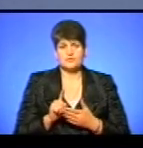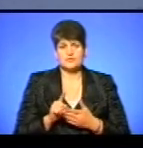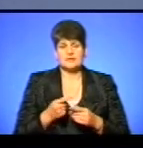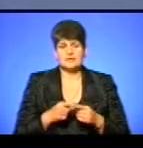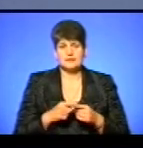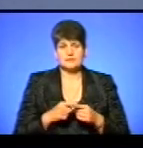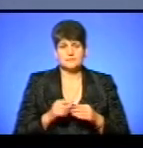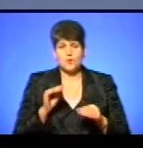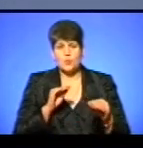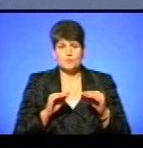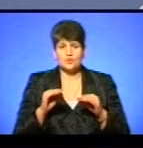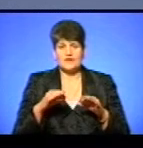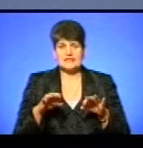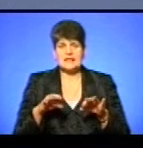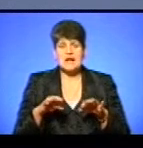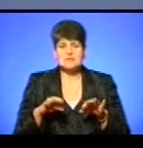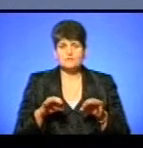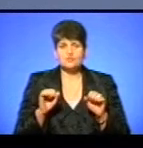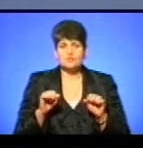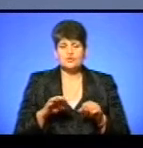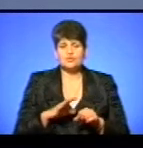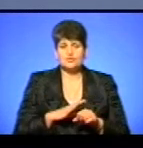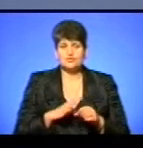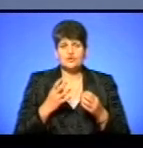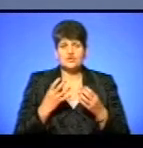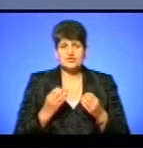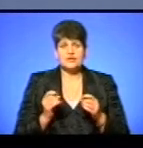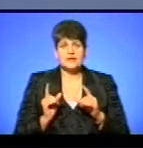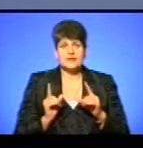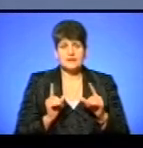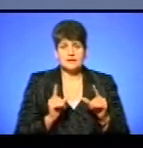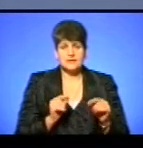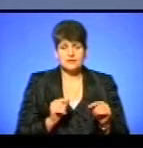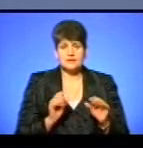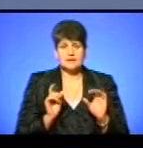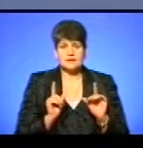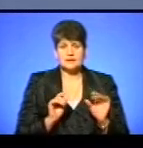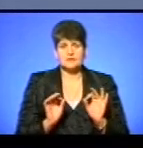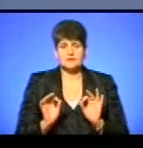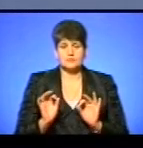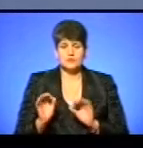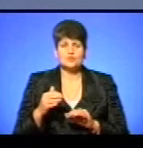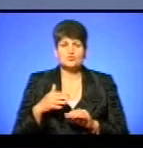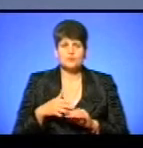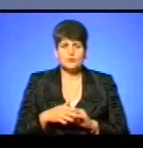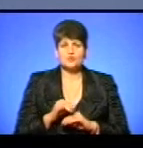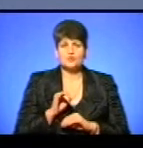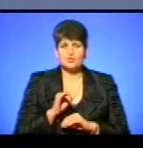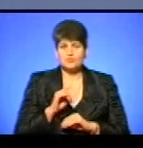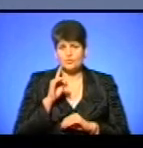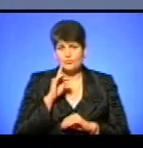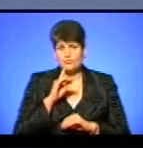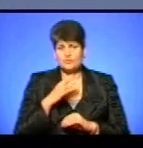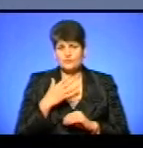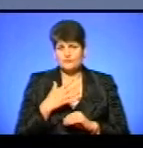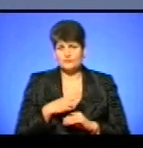комбінувати транспорт, щоб можна було ще їхати, і їхати безпечно. Зрозуміло, що в ньому комфорту вже